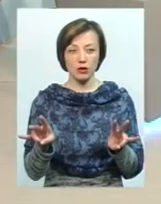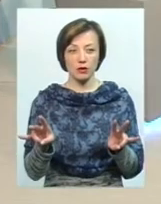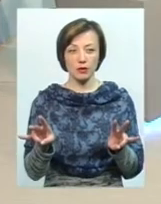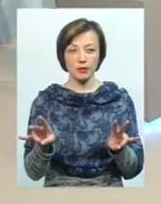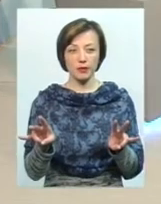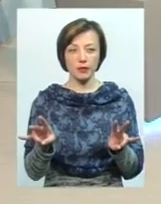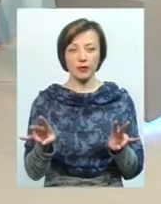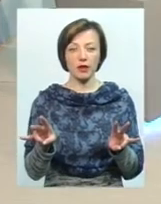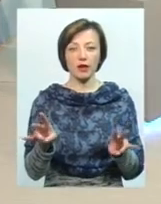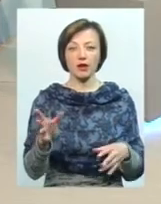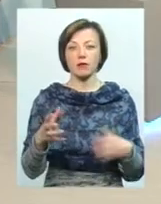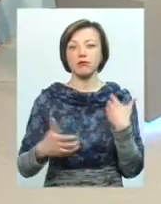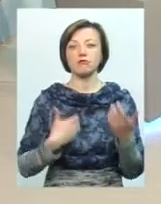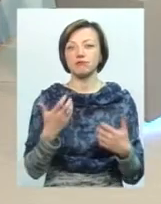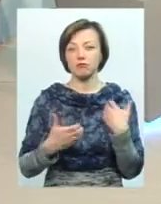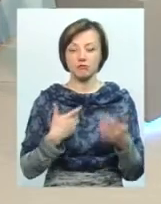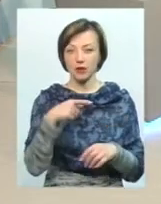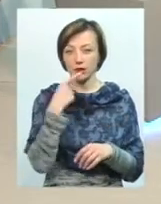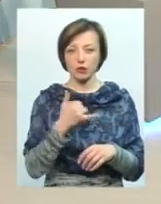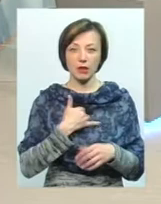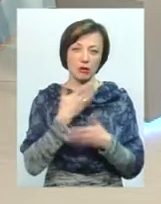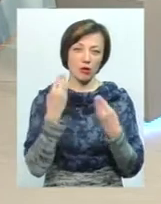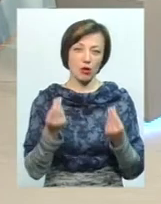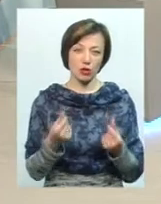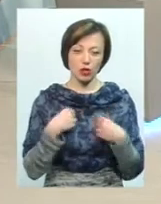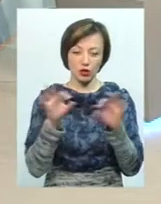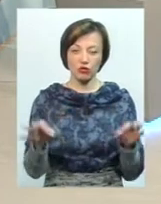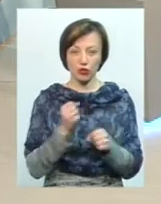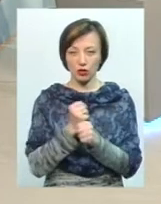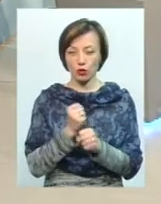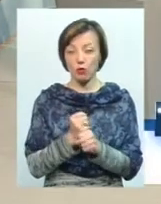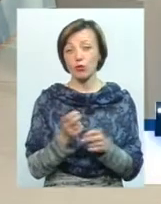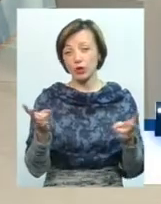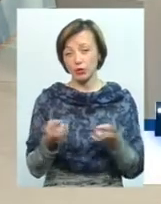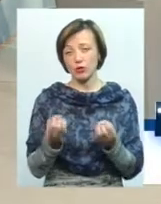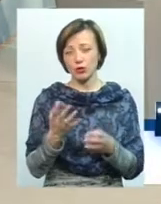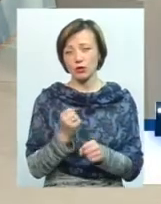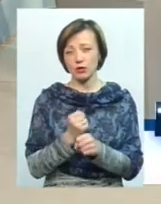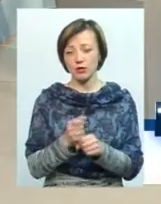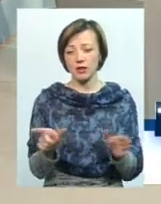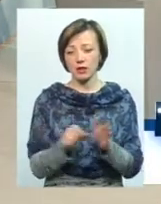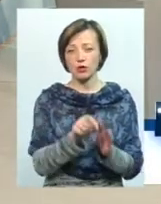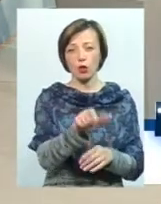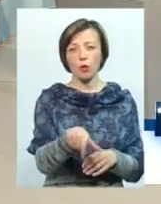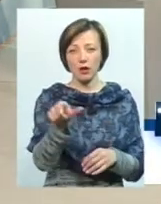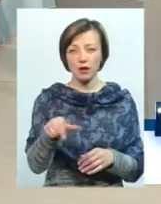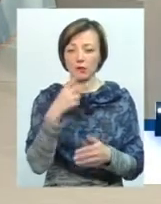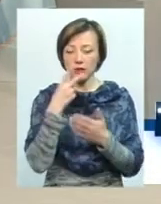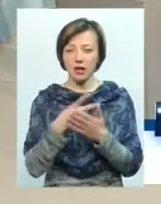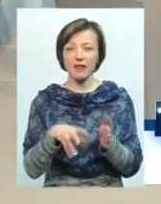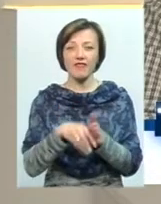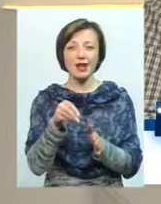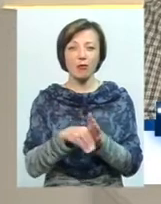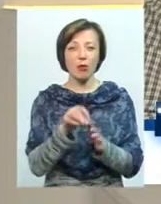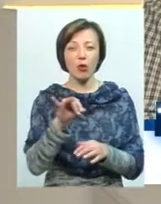опозиції падати в паніку, знаєте, і казати, що в мене нема грошей, і я нічого не зроблю. Потрібно просто працювати з громадянами. Як показали вибори,